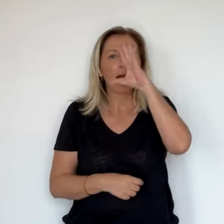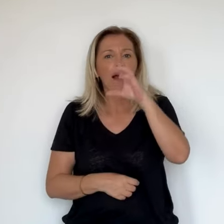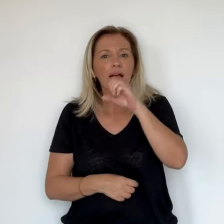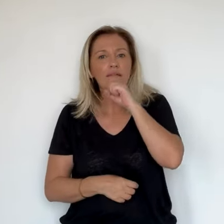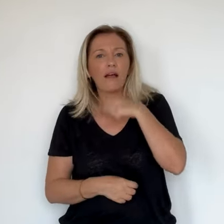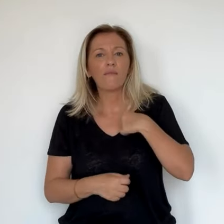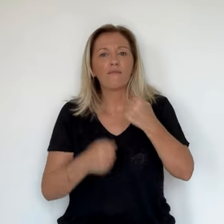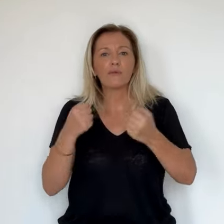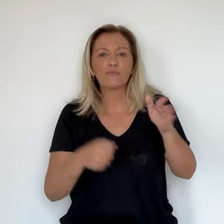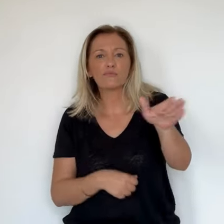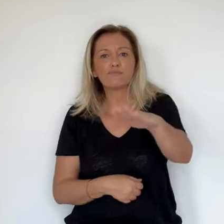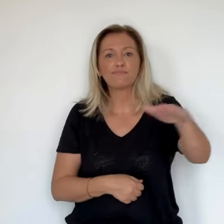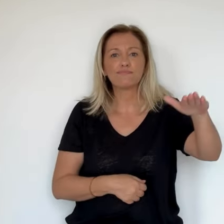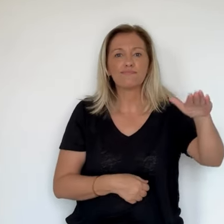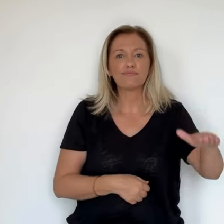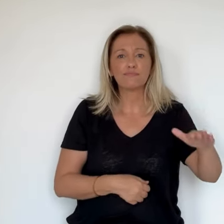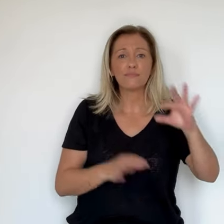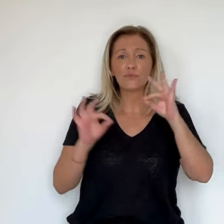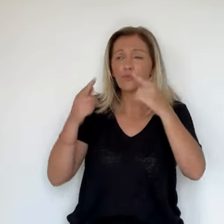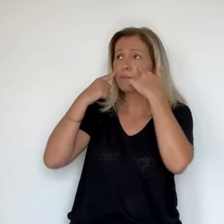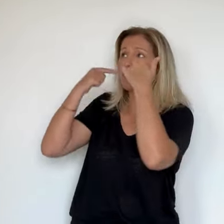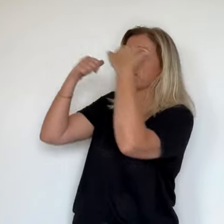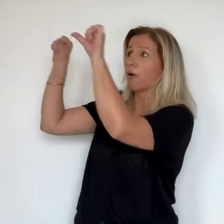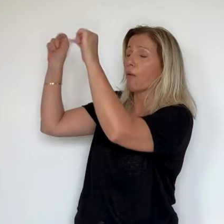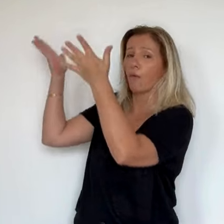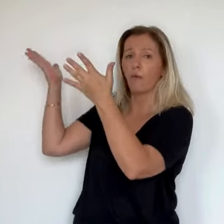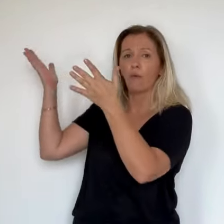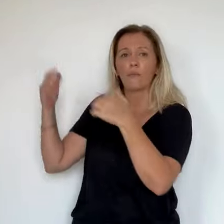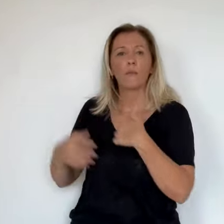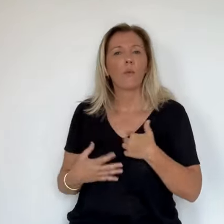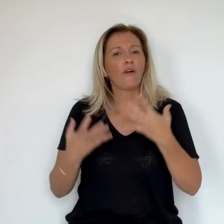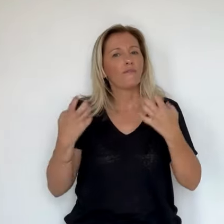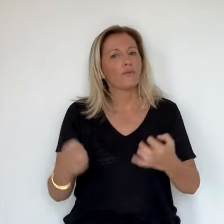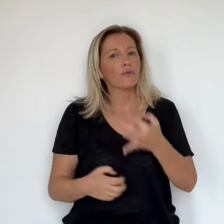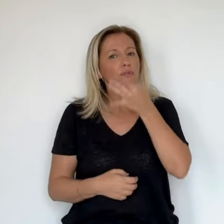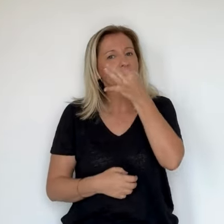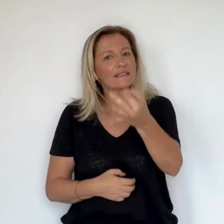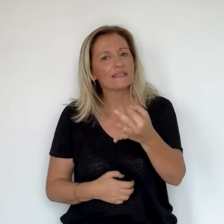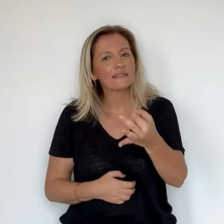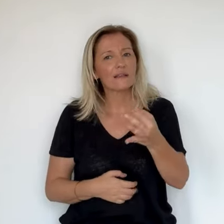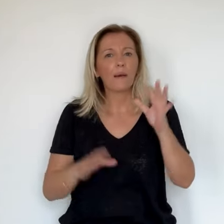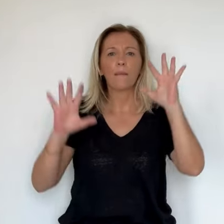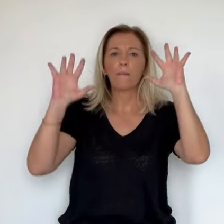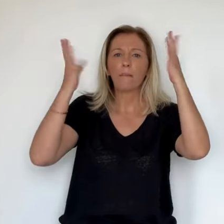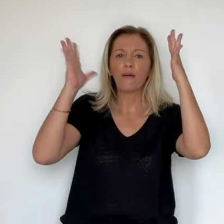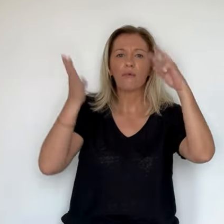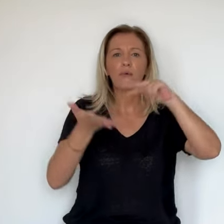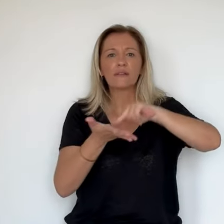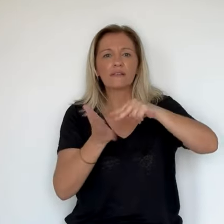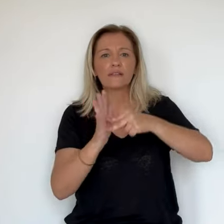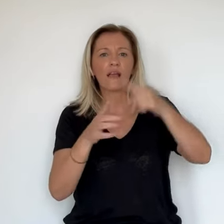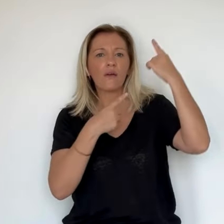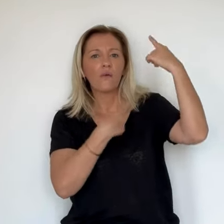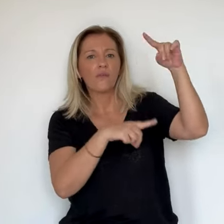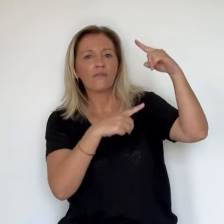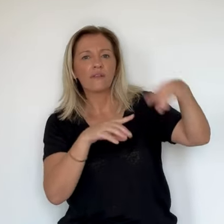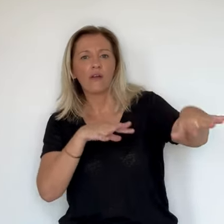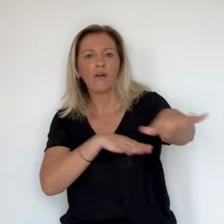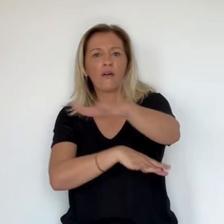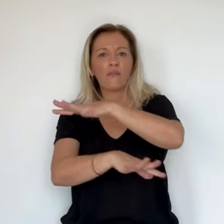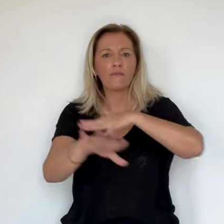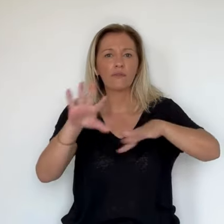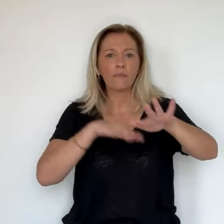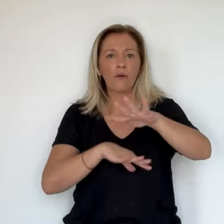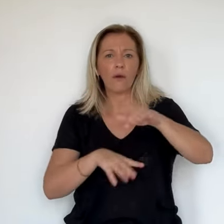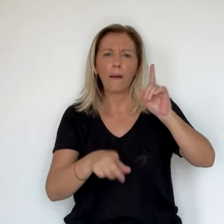dessous. Mais sinon on tire notre chapeau aux techniciens de l'Office d'Environnement qui